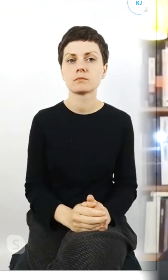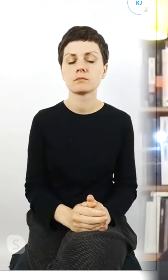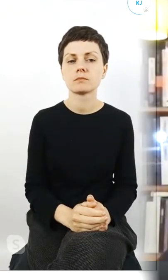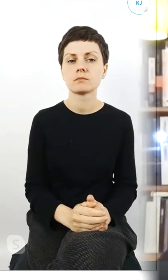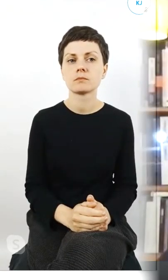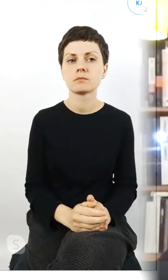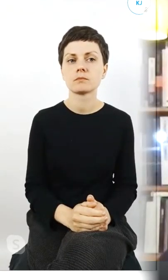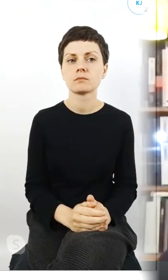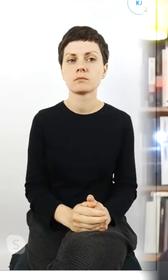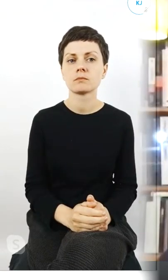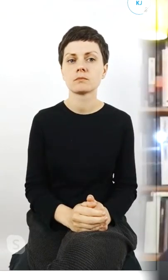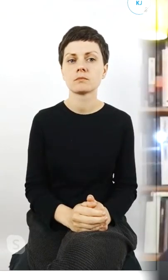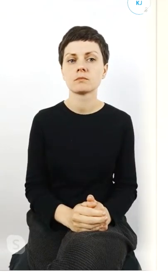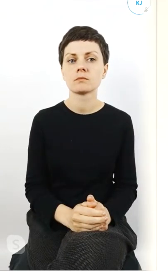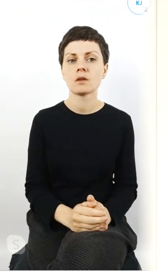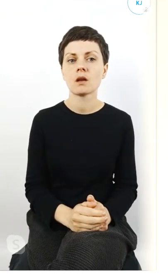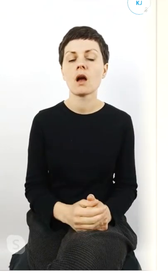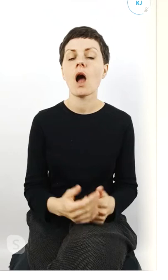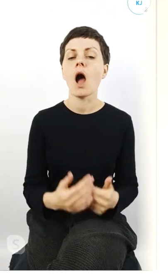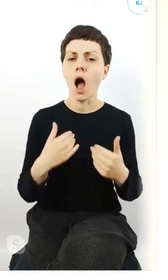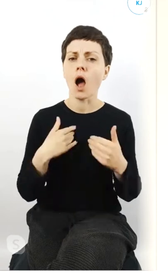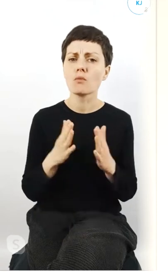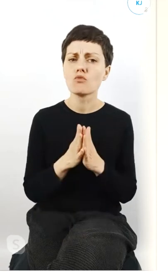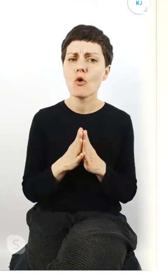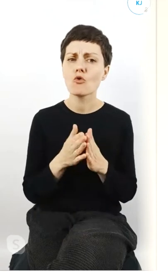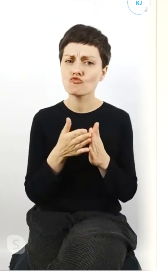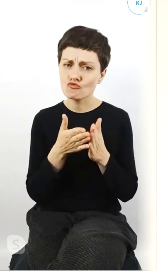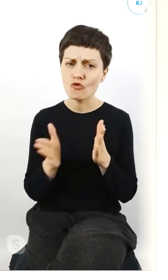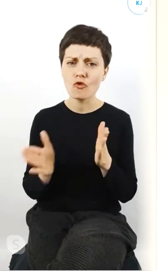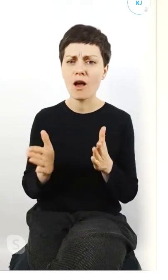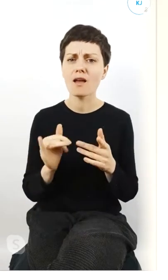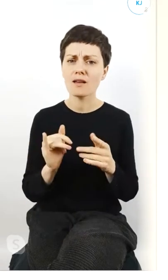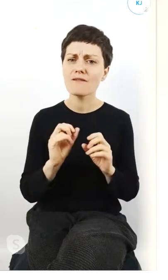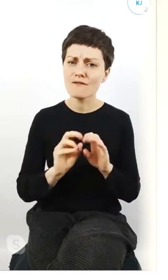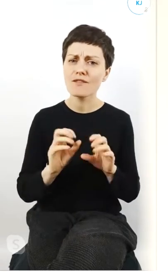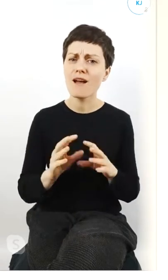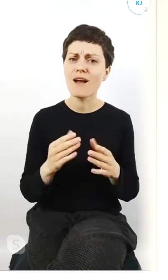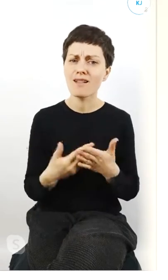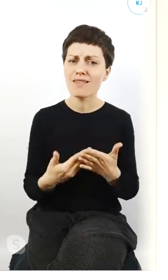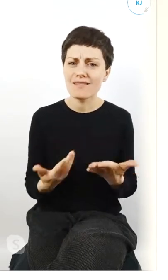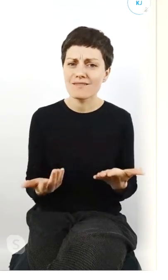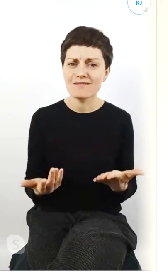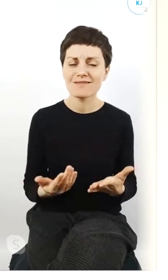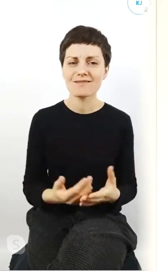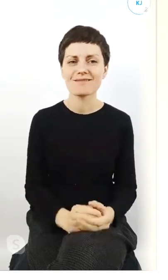Ja bym jeszcze poprosił o rozszerzenie i uzasadnienie odpowiedzi.